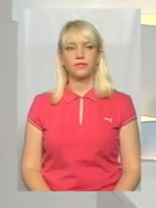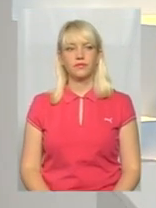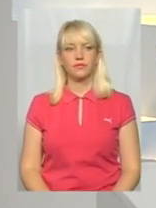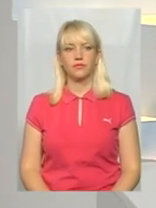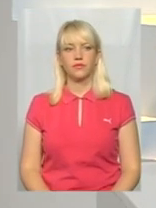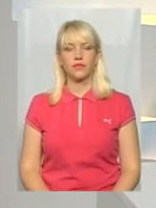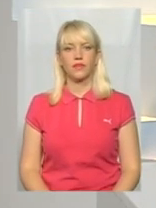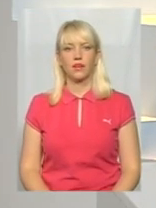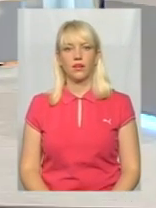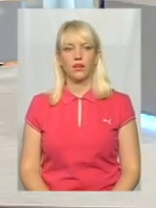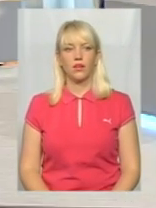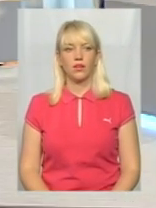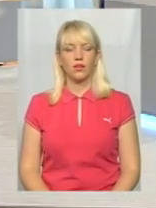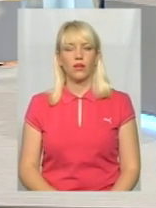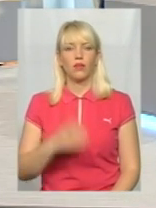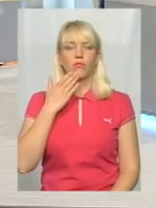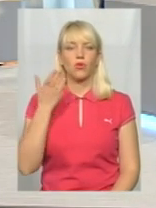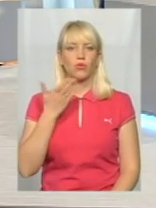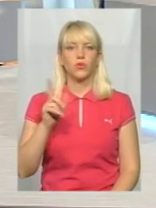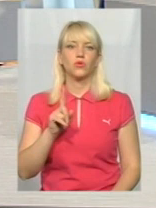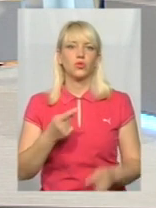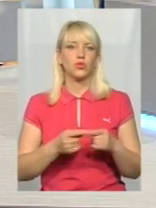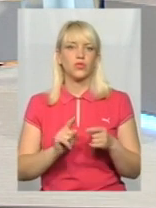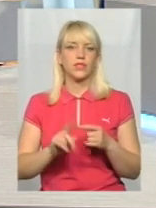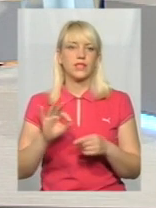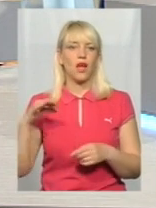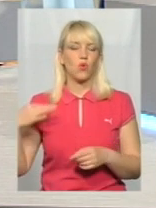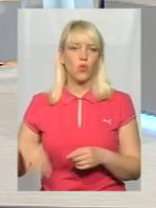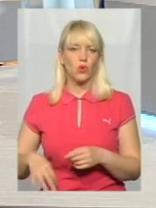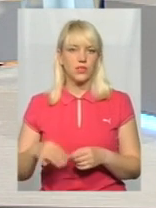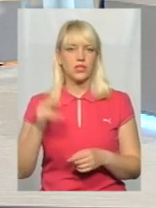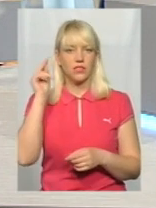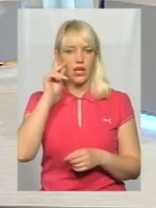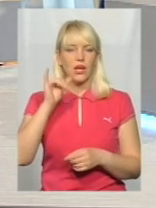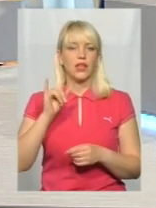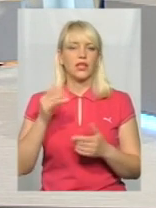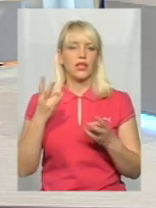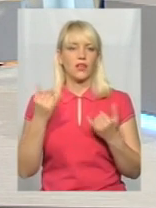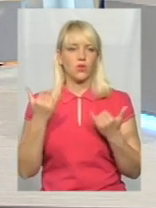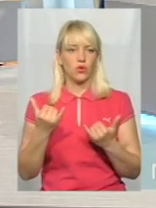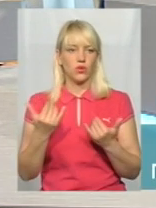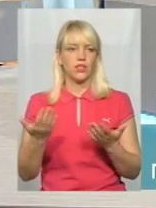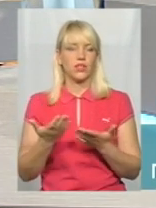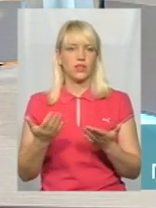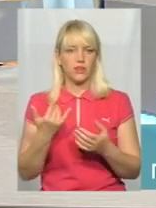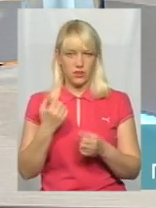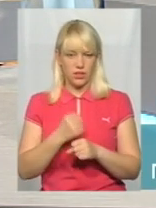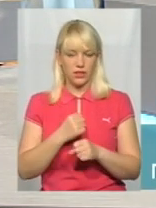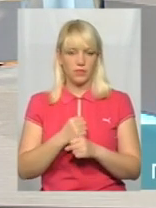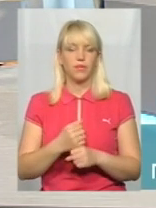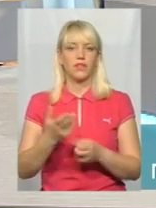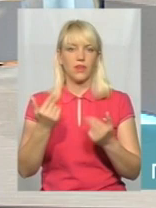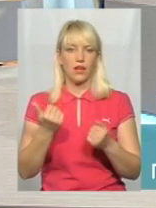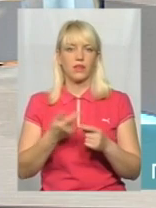Отож, пане Віталій, прокоментуйте, що це за курс і він на сьогодні також діє, так? Так, він діє